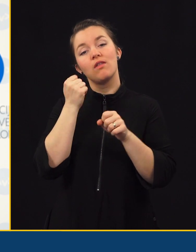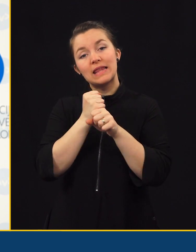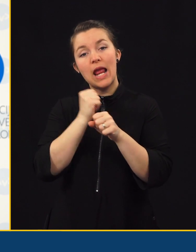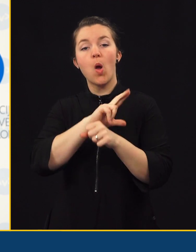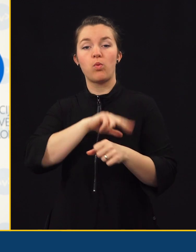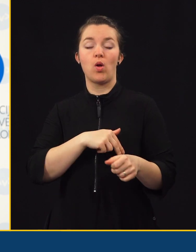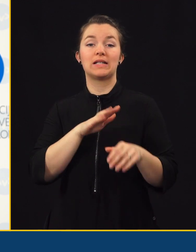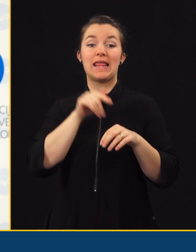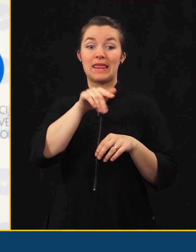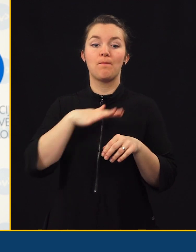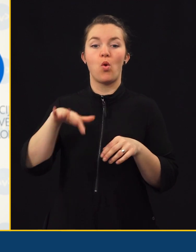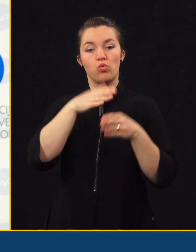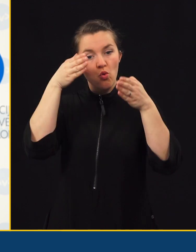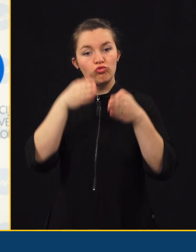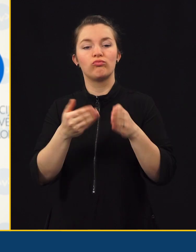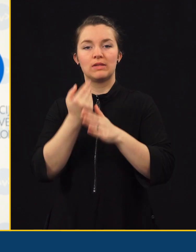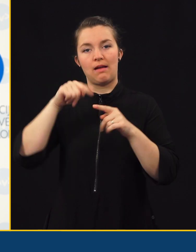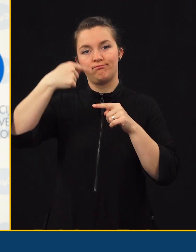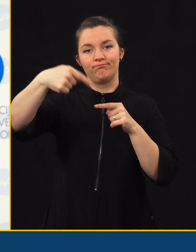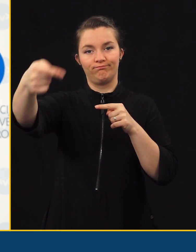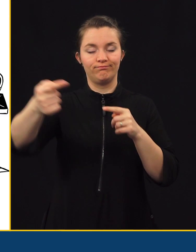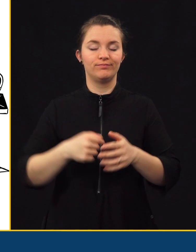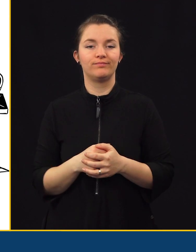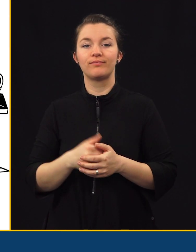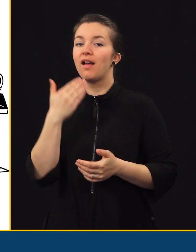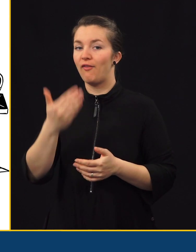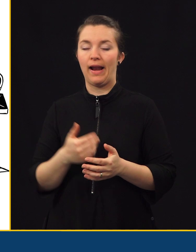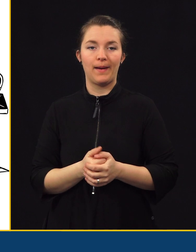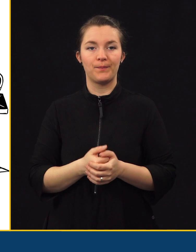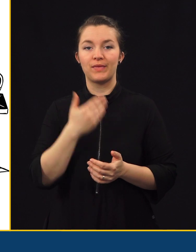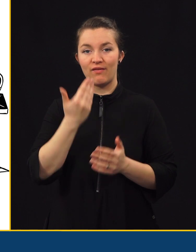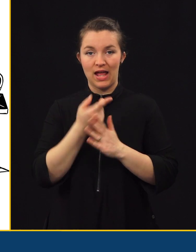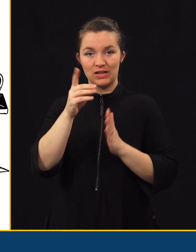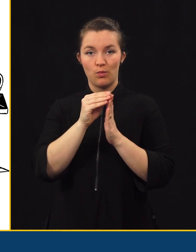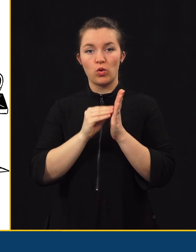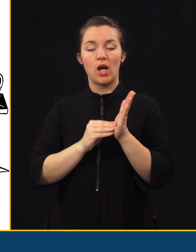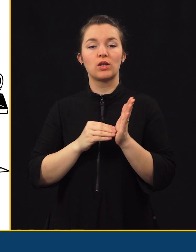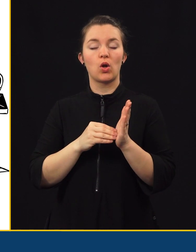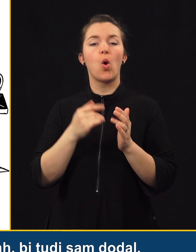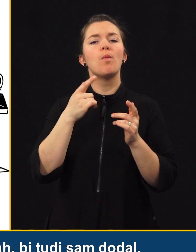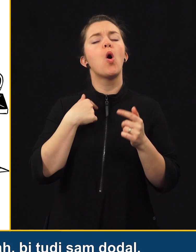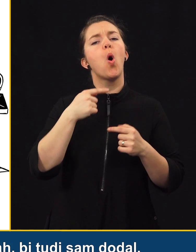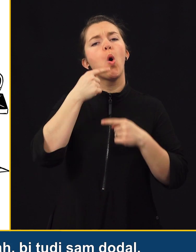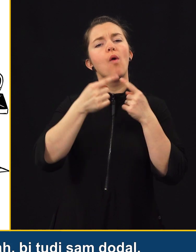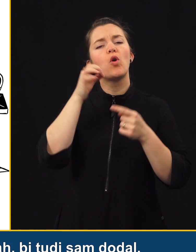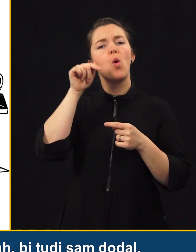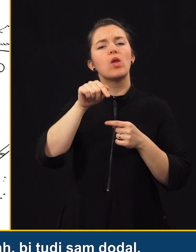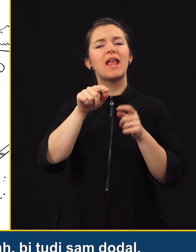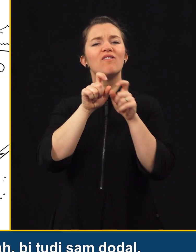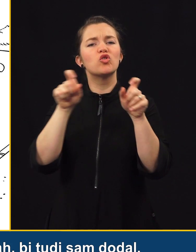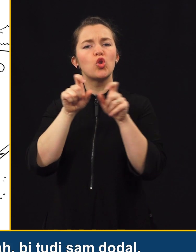delo policije na tem področju. Hvala. Hvala za te podatke, gospod Kapun. Morda, ko govorimo o teh